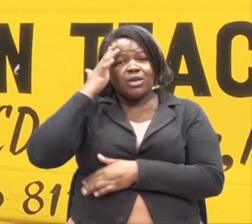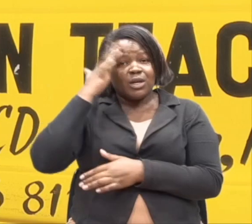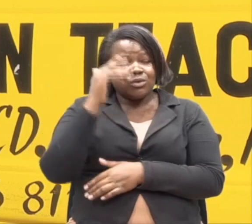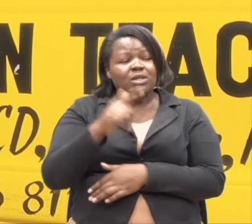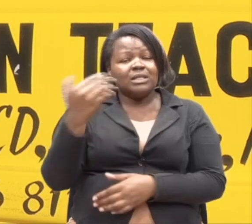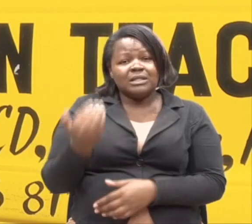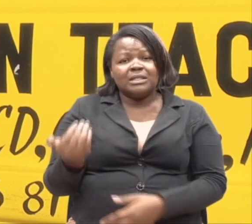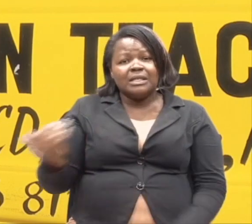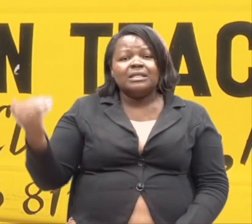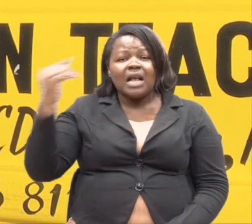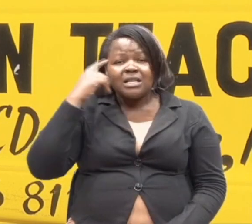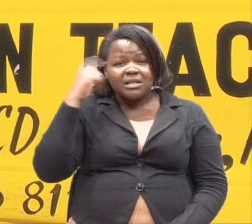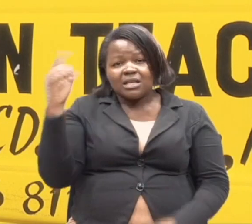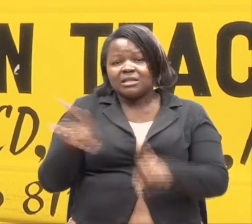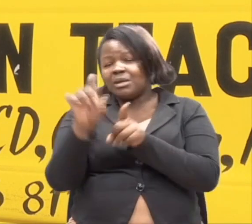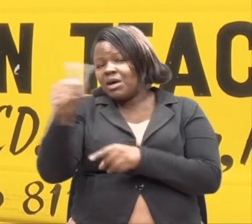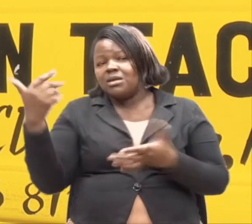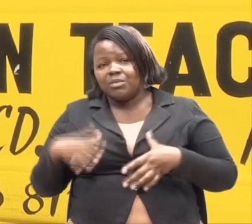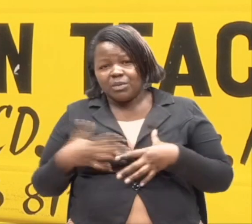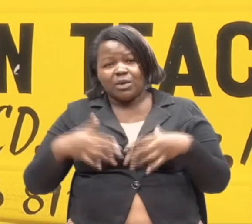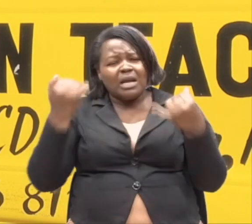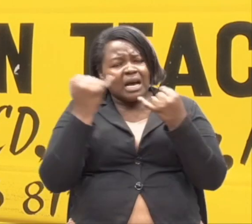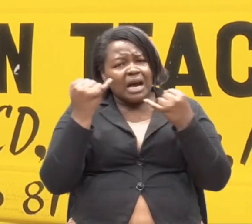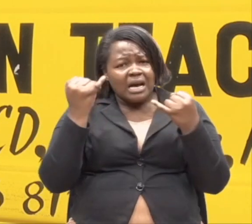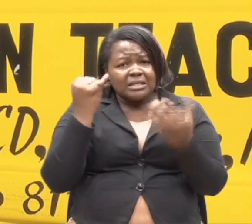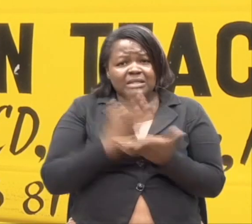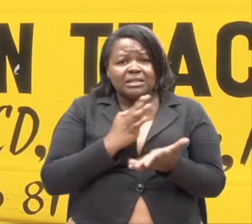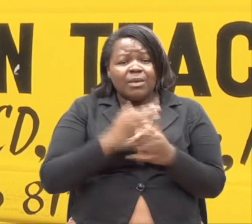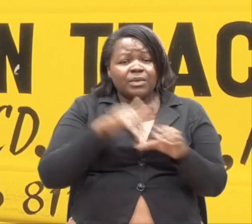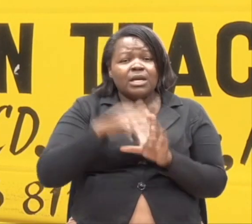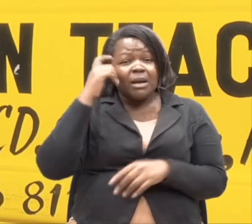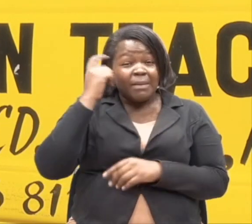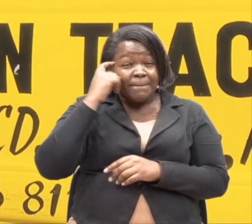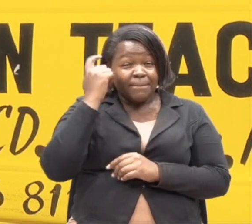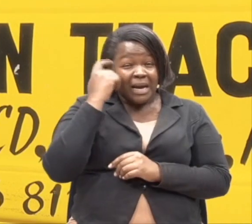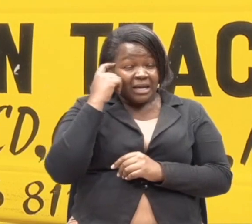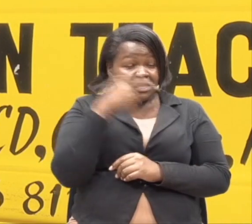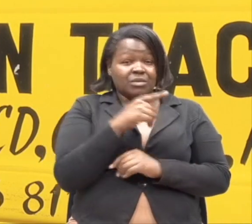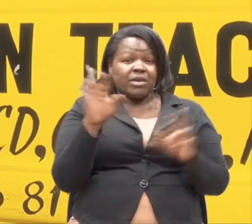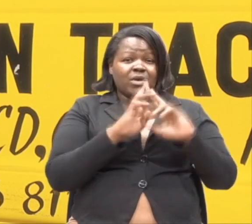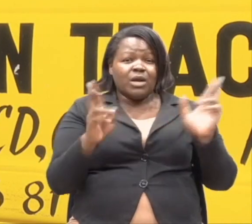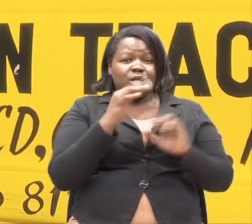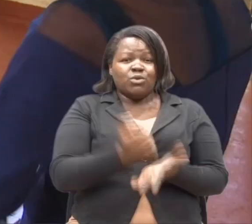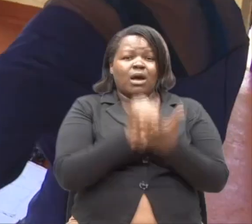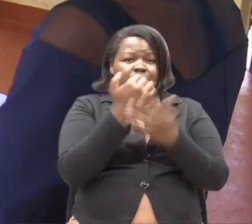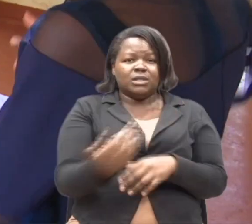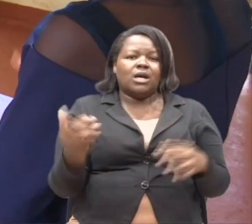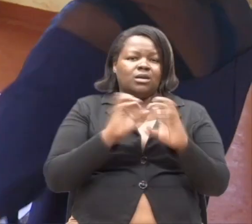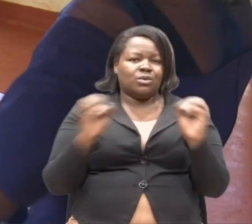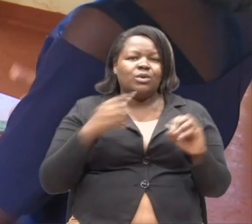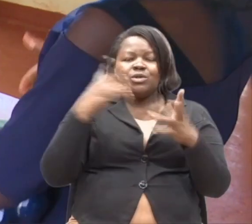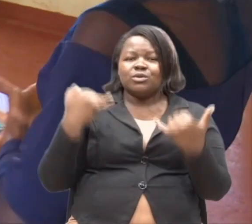wanafikiria kama wale wengine. Tayari kwa mawaza yao. Hawako tayari kumusaidia huyu mtu. Kwa hivyo, nikianzia watoto